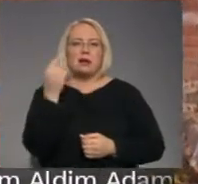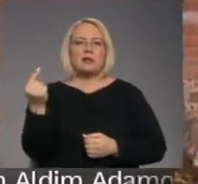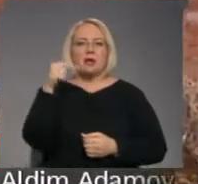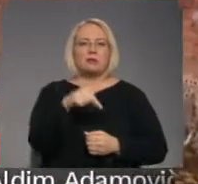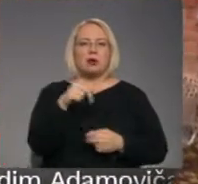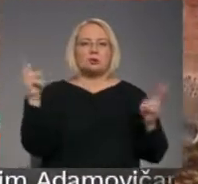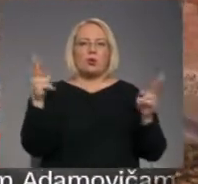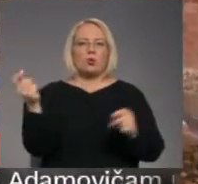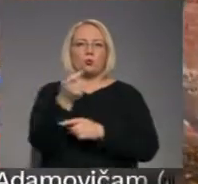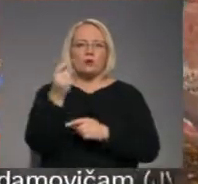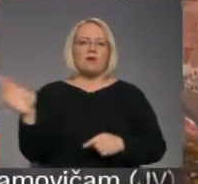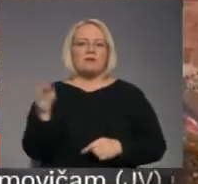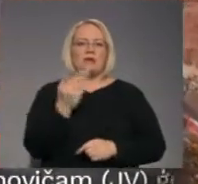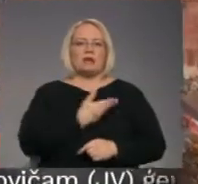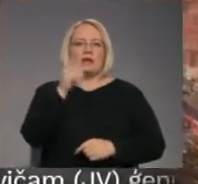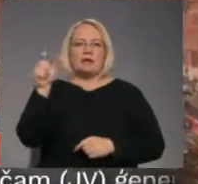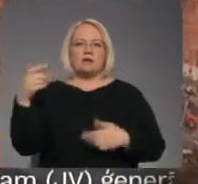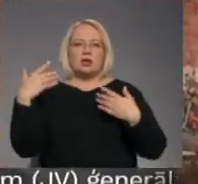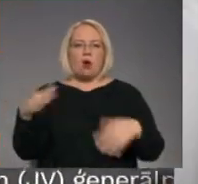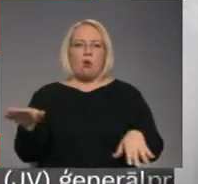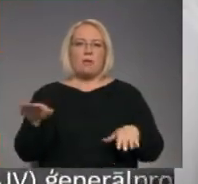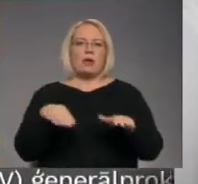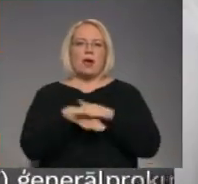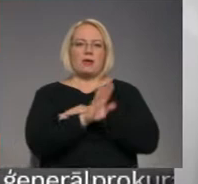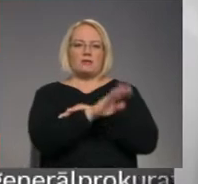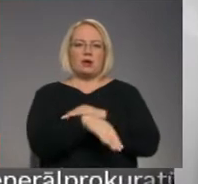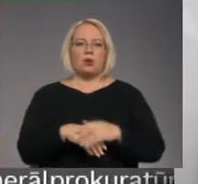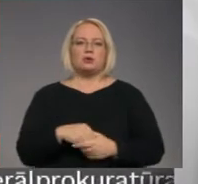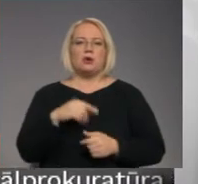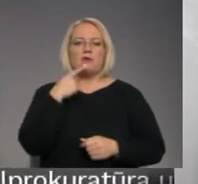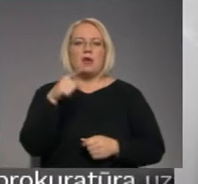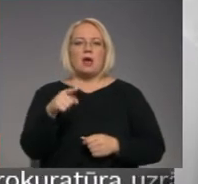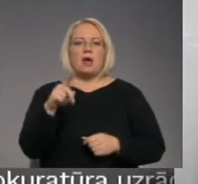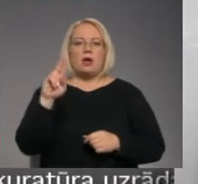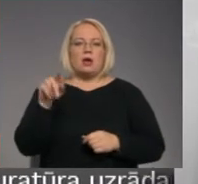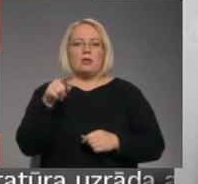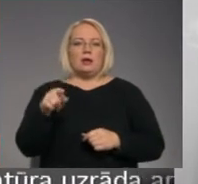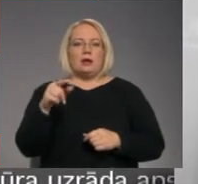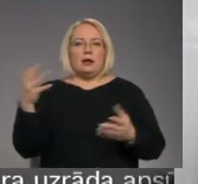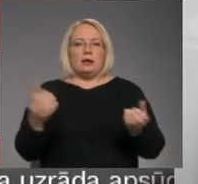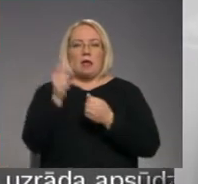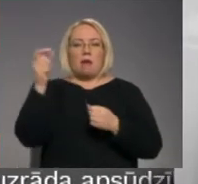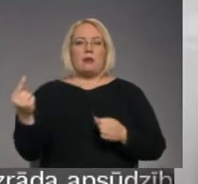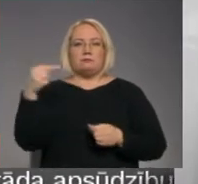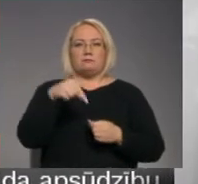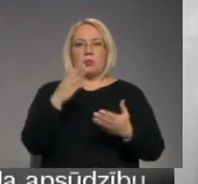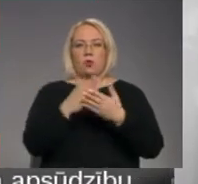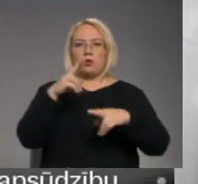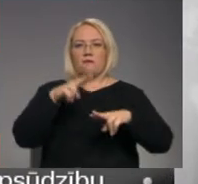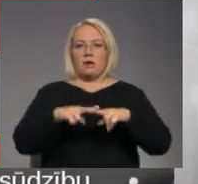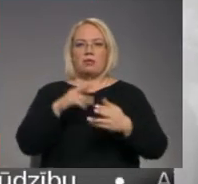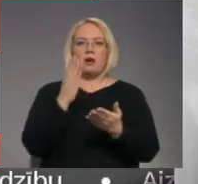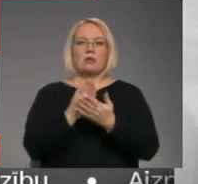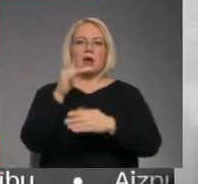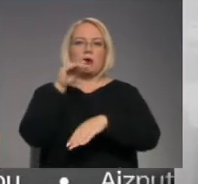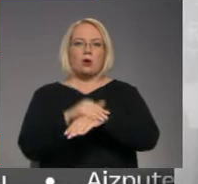ugunsēsēji, visi iedzīvotāji jau bija evakuējušies. Dobels un elēs ugunsēsējiem glābējiem ierodzoties notikuma vietā tik konstāts,